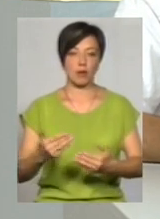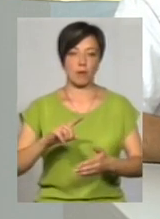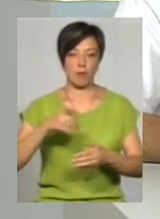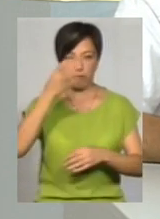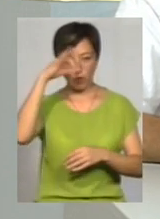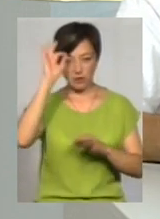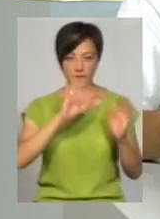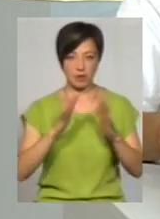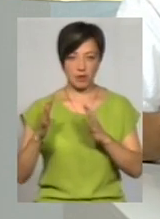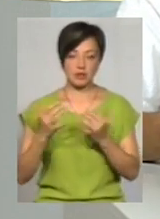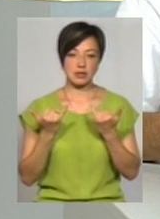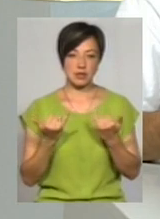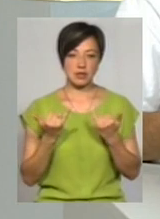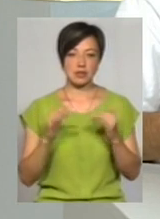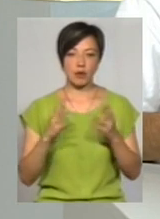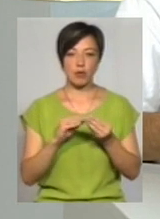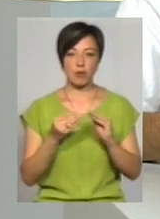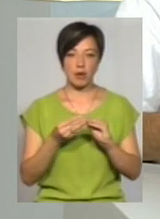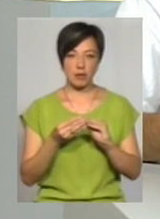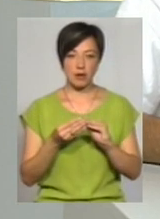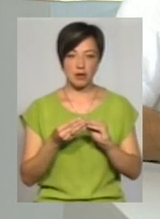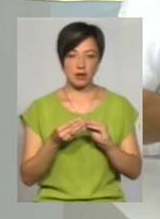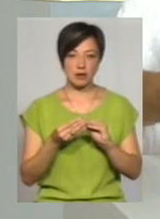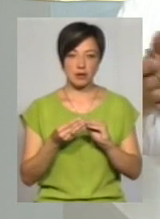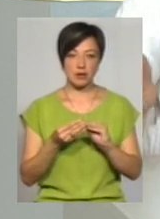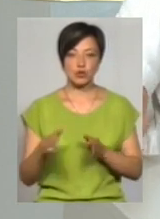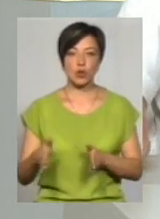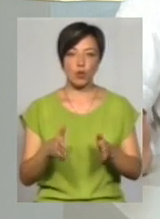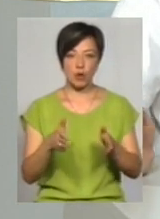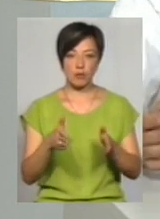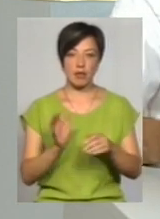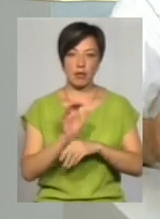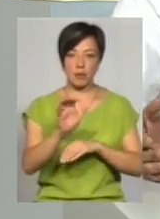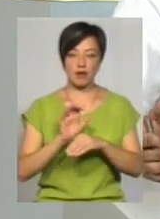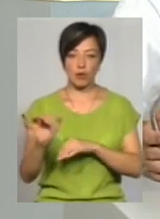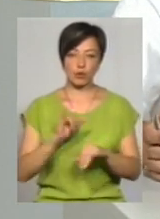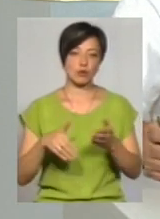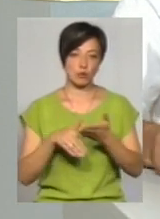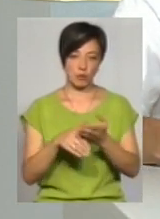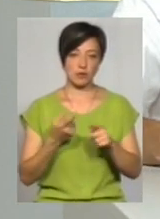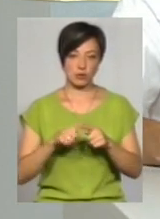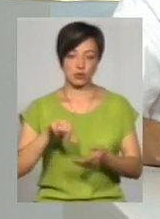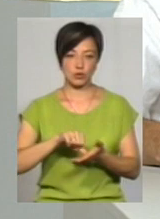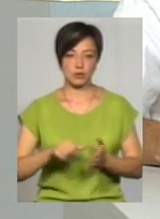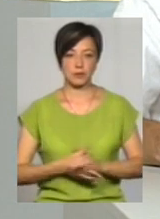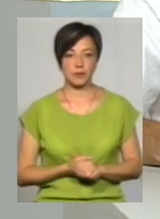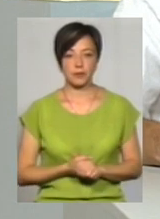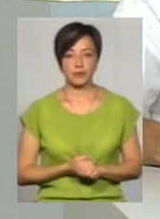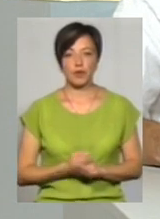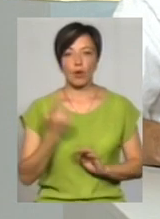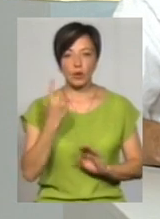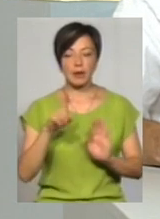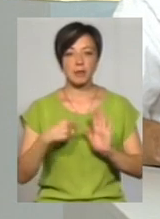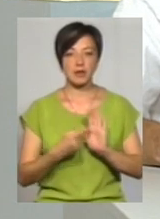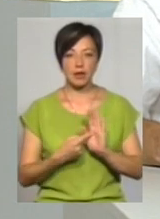випадках, навіть зараз сталася проблема ця з дорогами, куди направляти їх, вони в цьому будуть приймати участь. Одне з